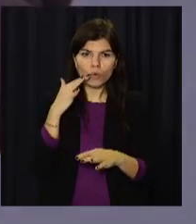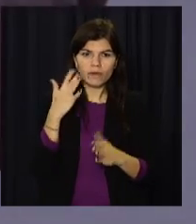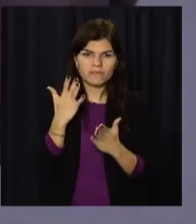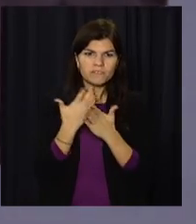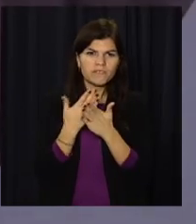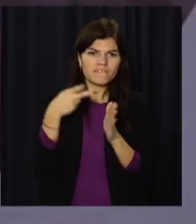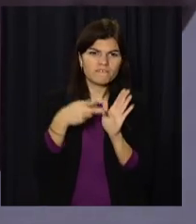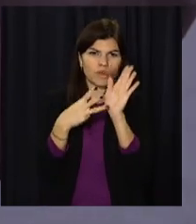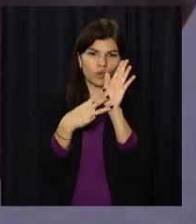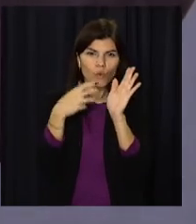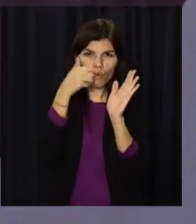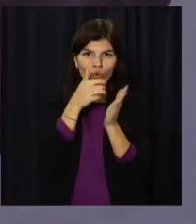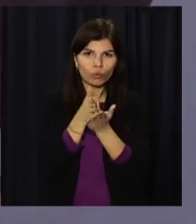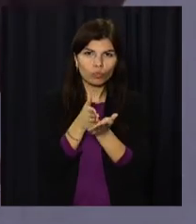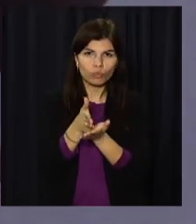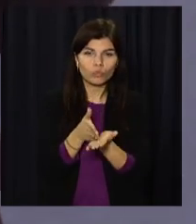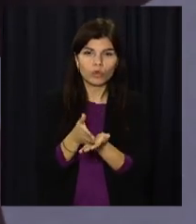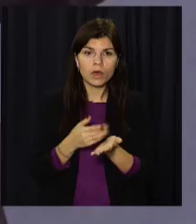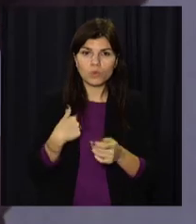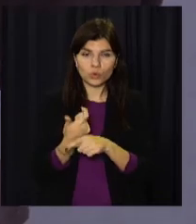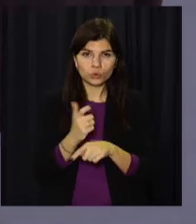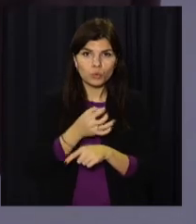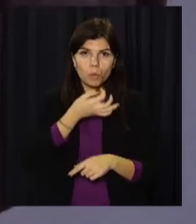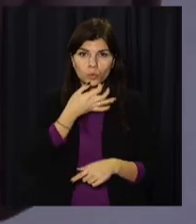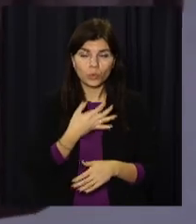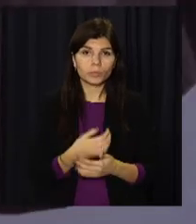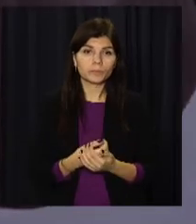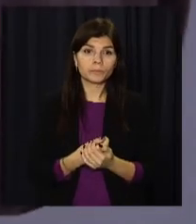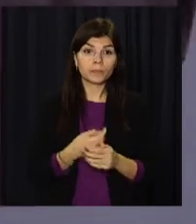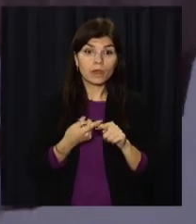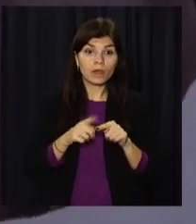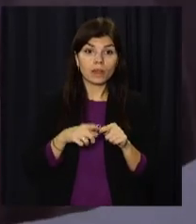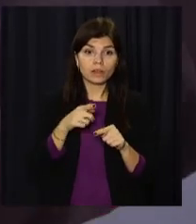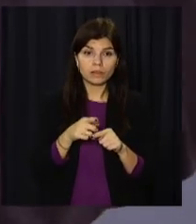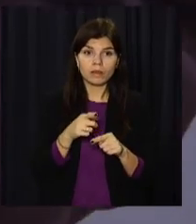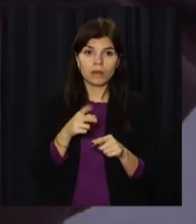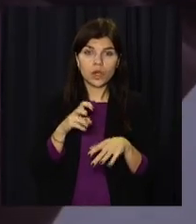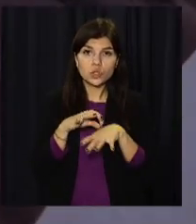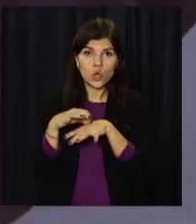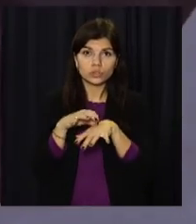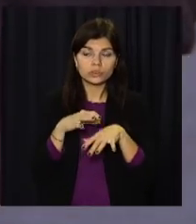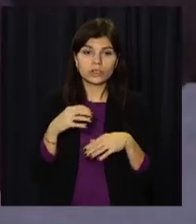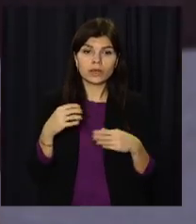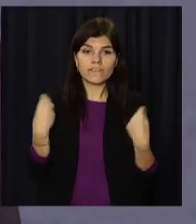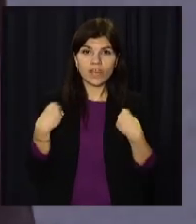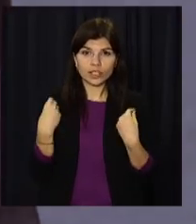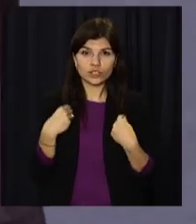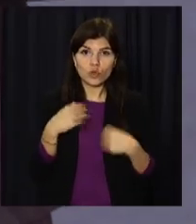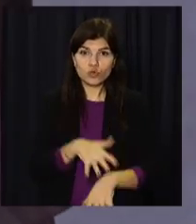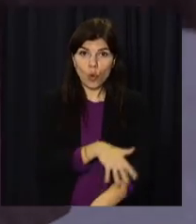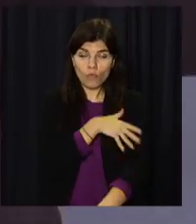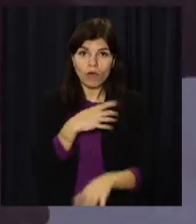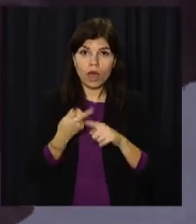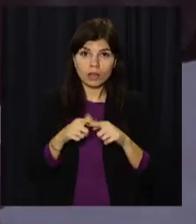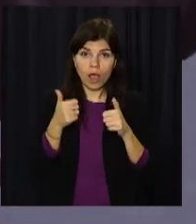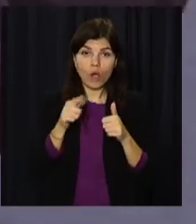з 2008 року. Мені вони дуже подобаються. І, взагалі, це запорука носити речі добре.